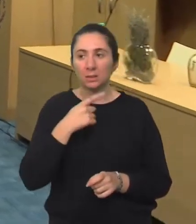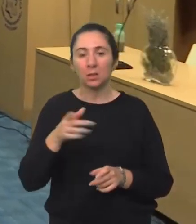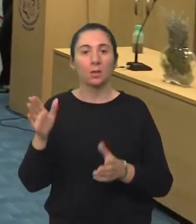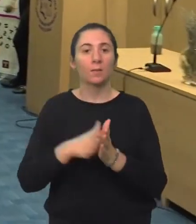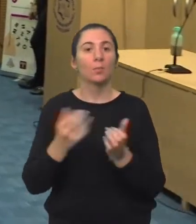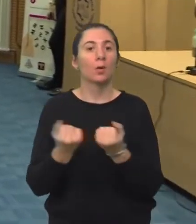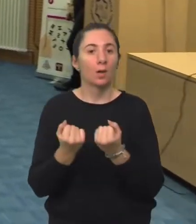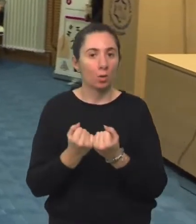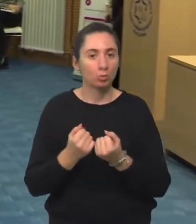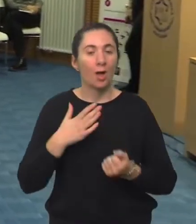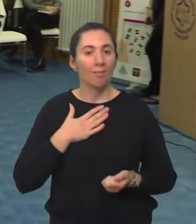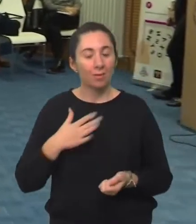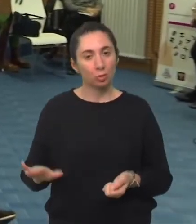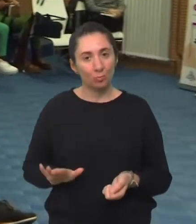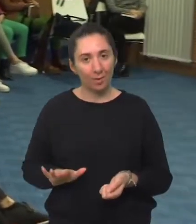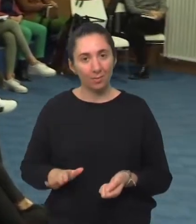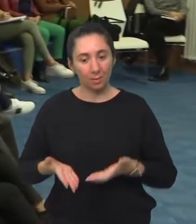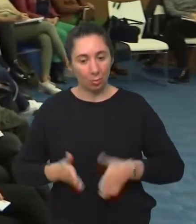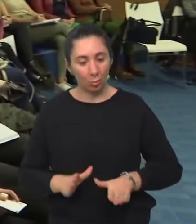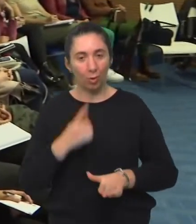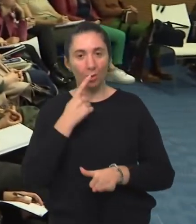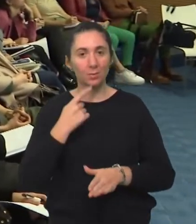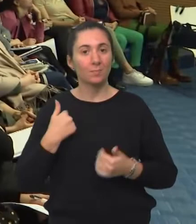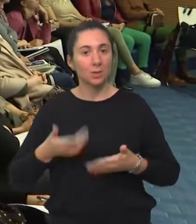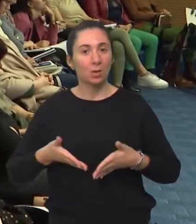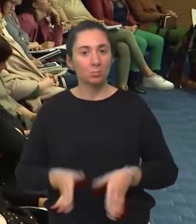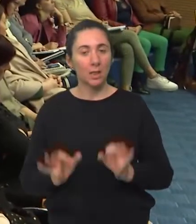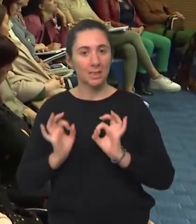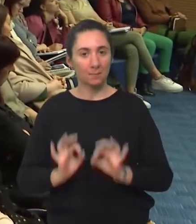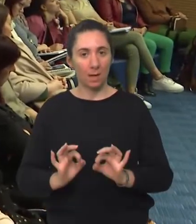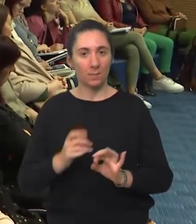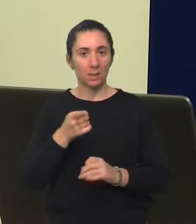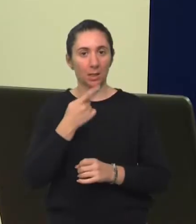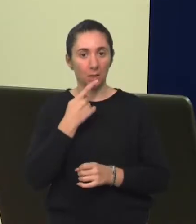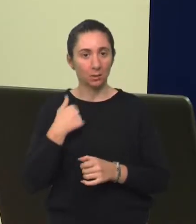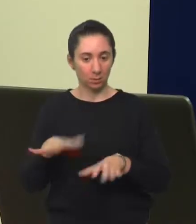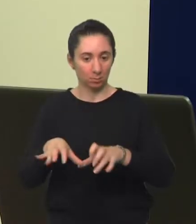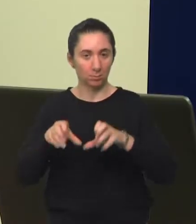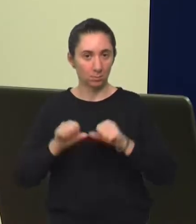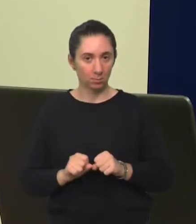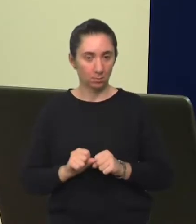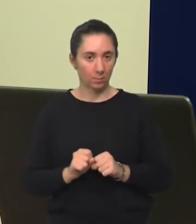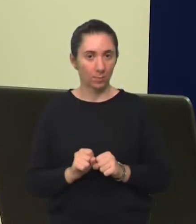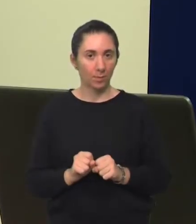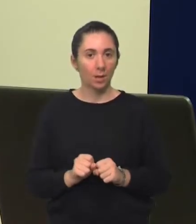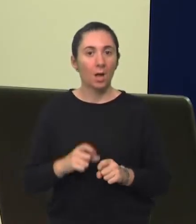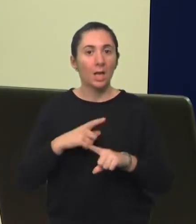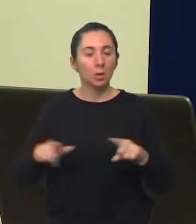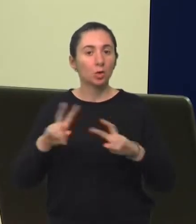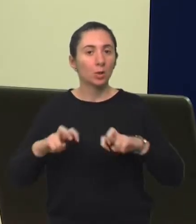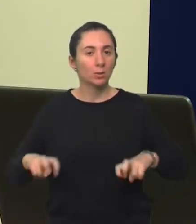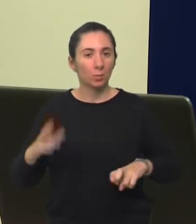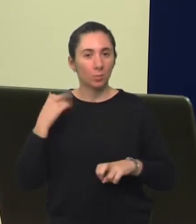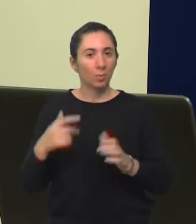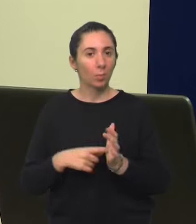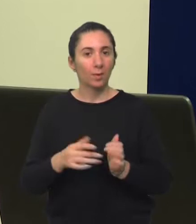na specifičan način, ali naš materijni jezik je onaj za koji mi se doslovno rađamo spremni da ga usvojimo. I različite istraživanje